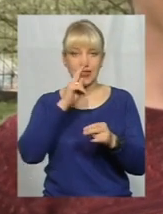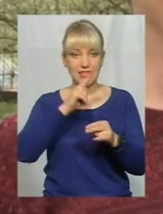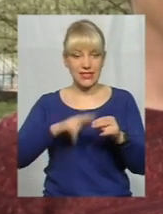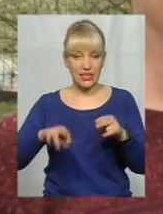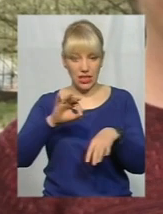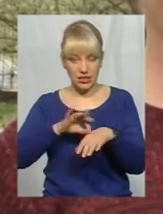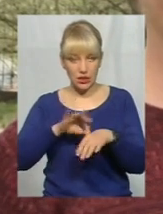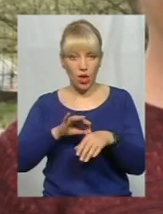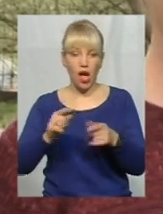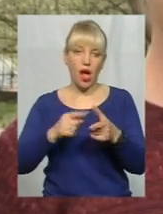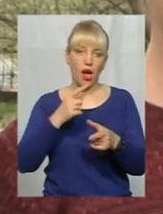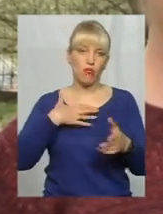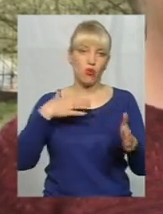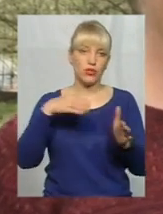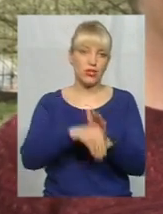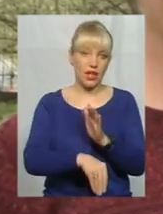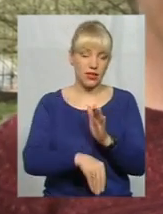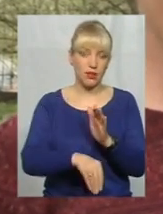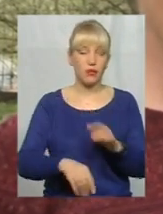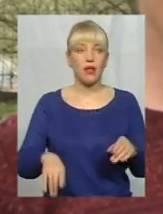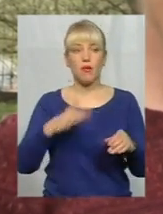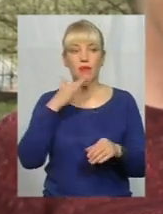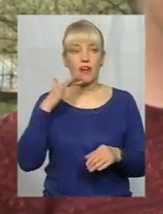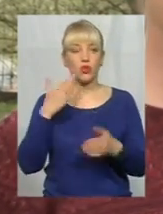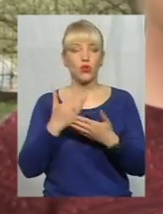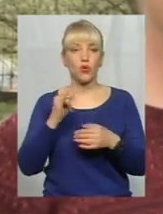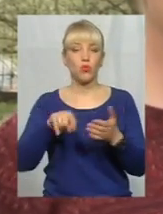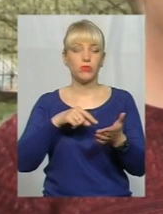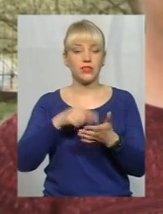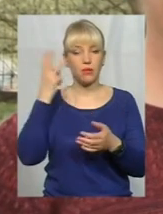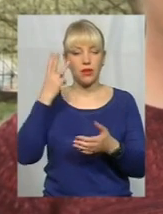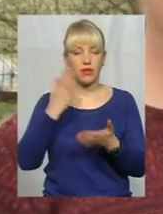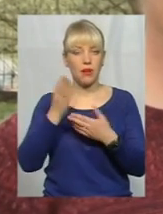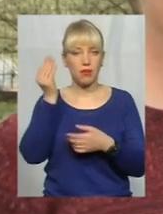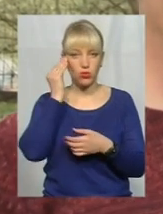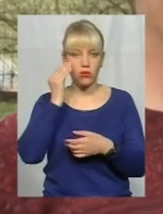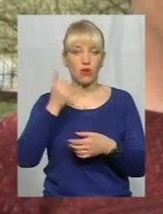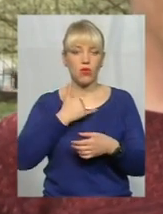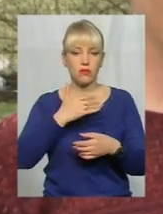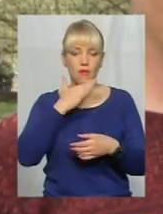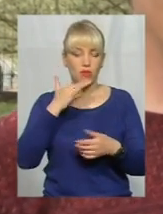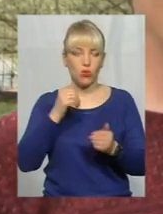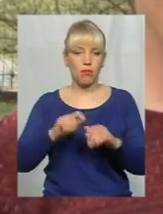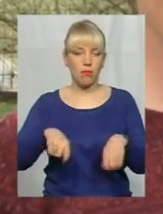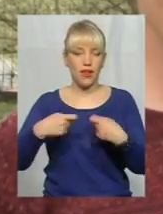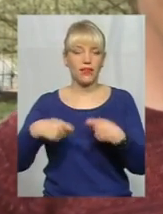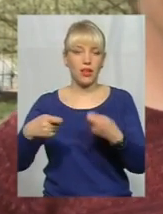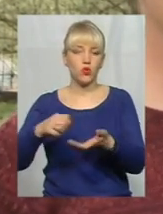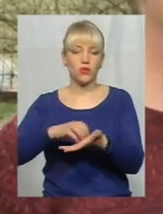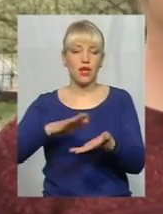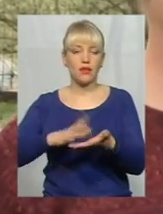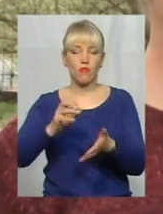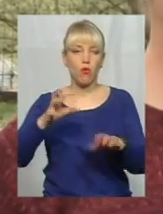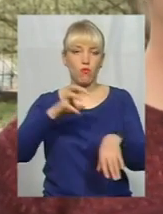загибель. Багато є таких випадків в місті Хмельницькому, що у нас є підозри, регулярно до нас передають дані про